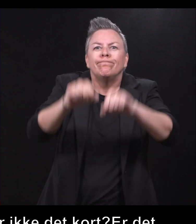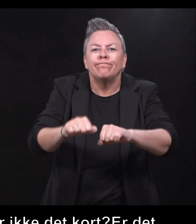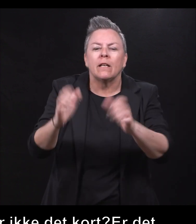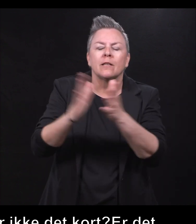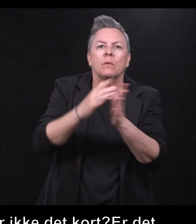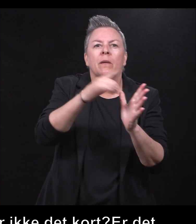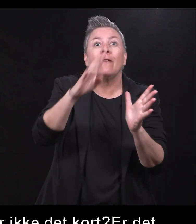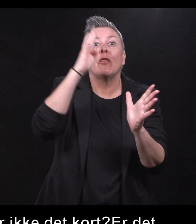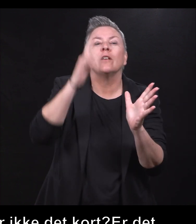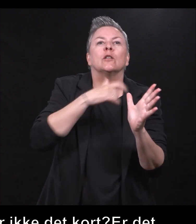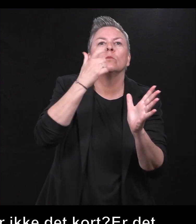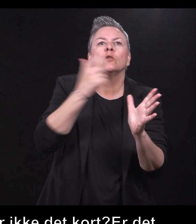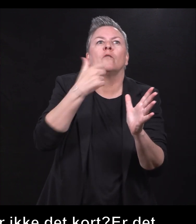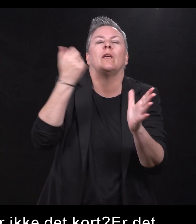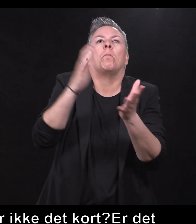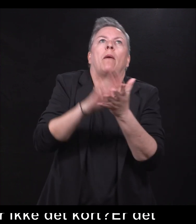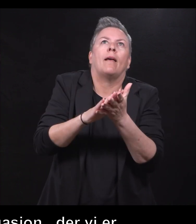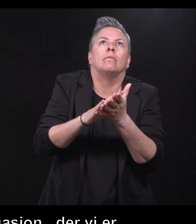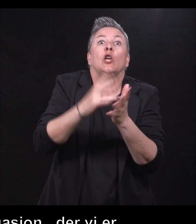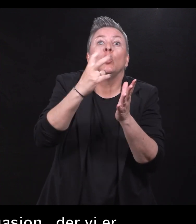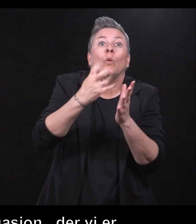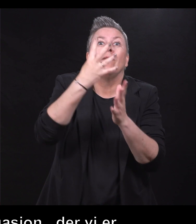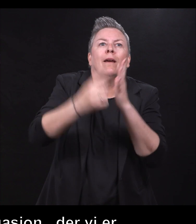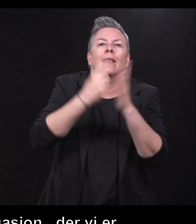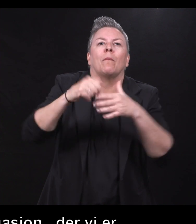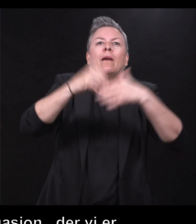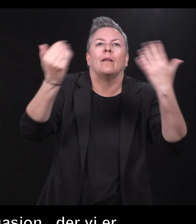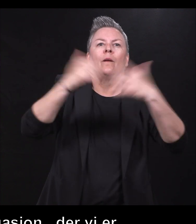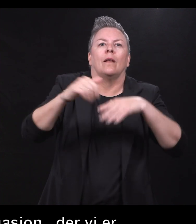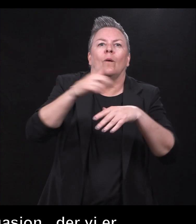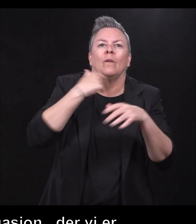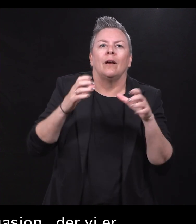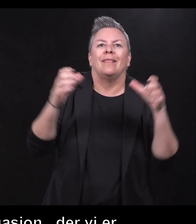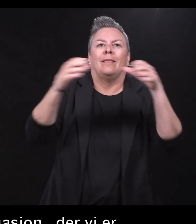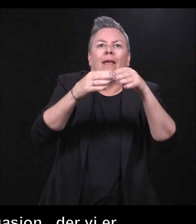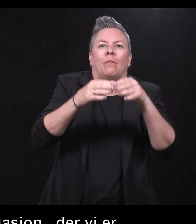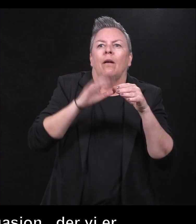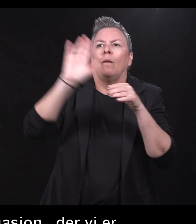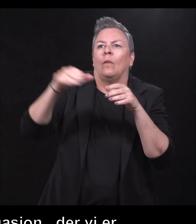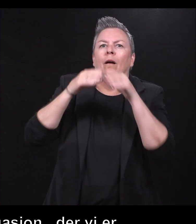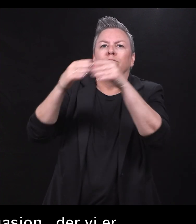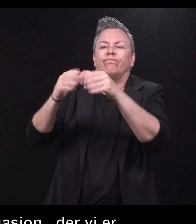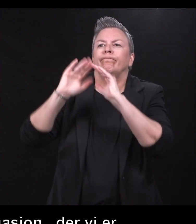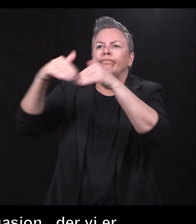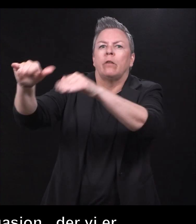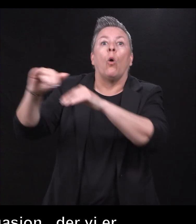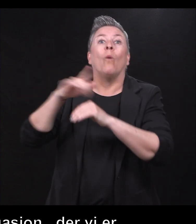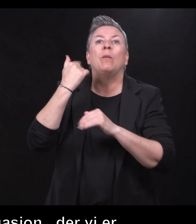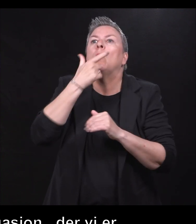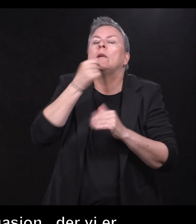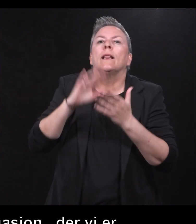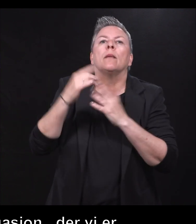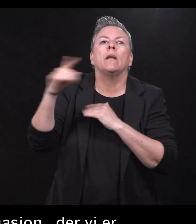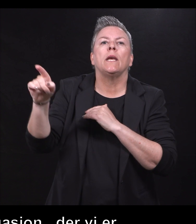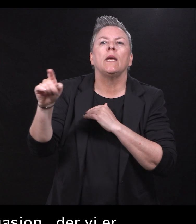som vi tar med oss 24 timer i dag, med tid og kunnskap og kompetanse til å bli kjent med dem. til å